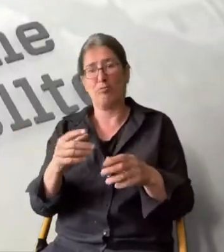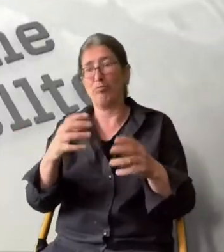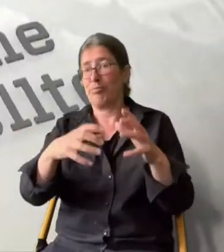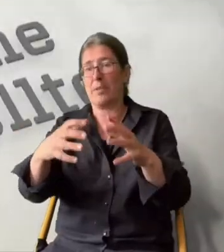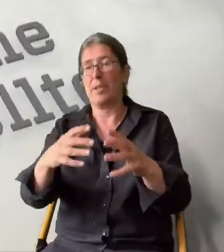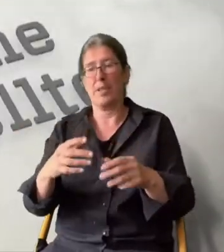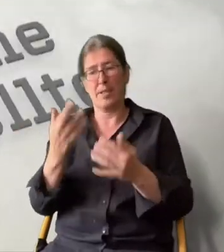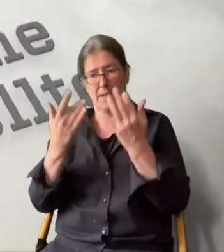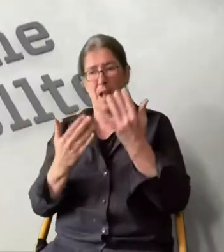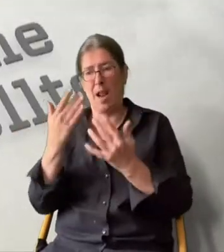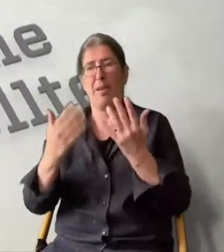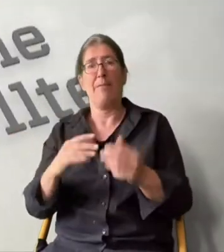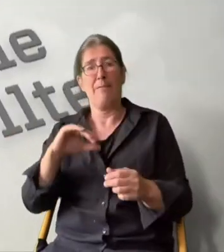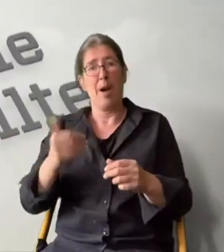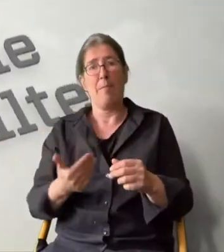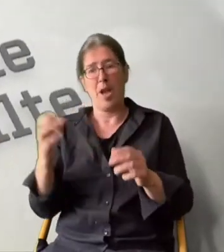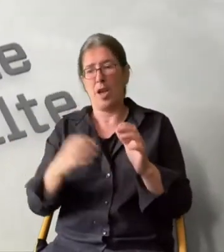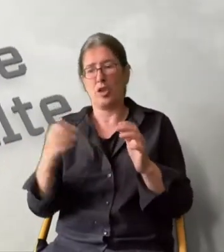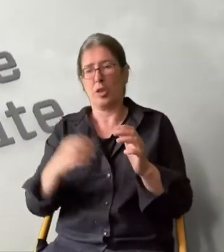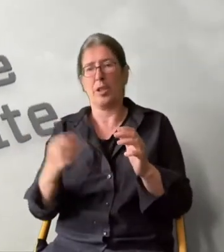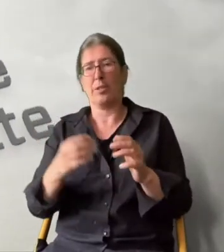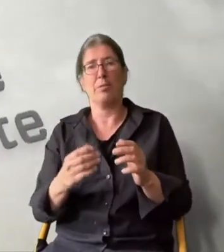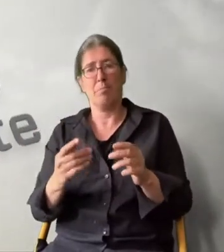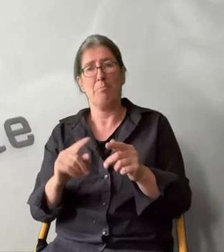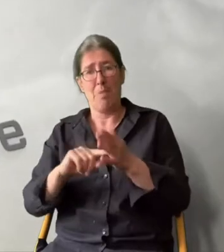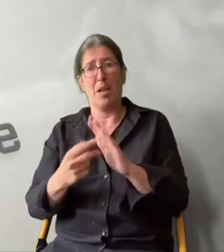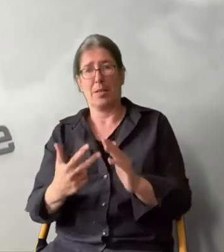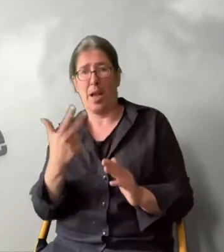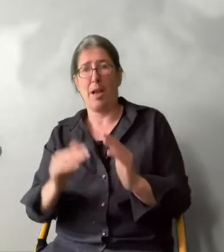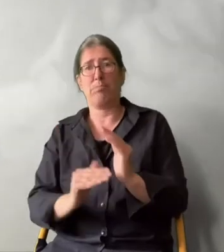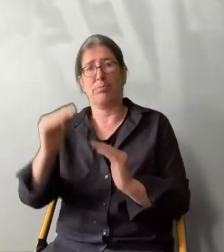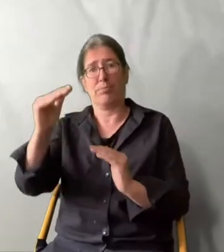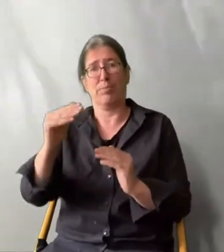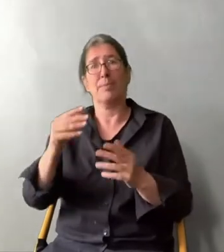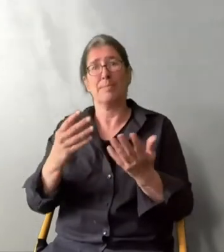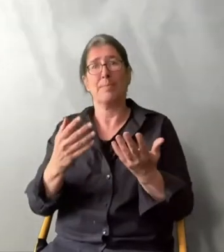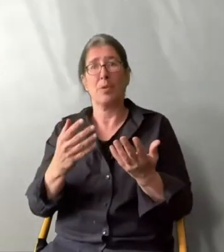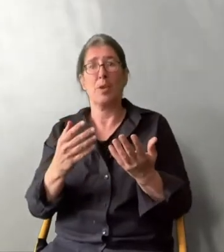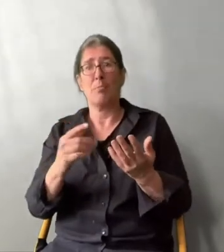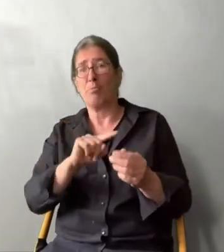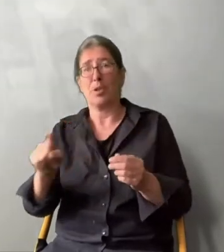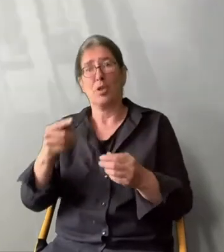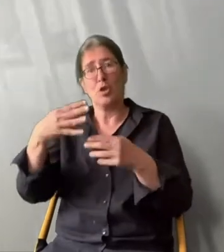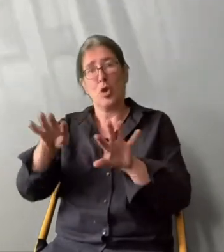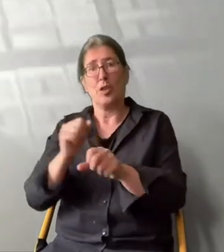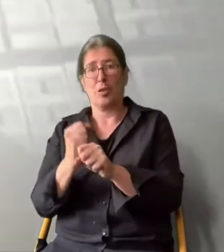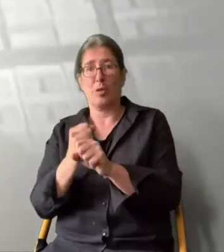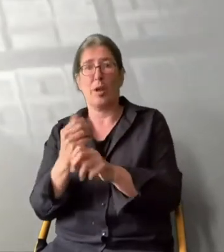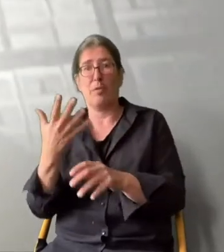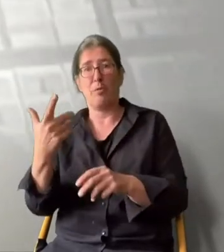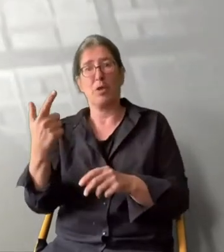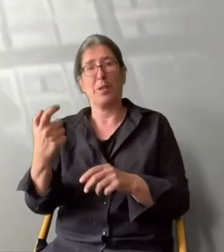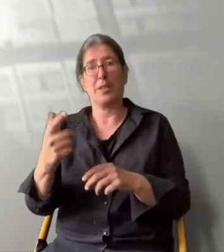Die Zahl der weiblichen Angestellten verdreifacht sich zwischen 1907 und 1925.